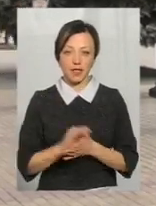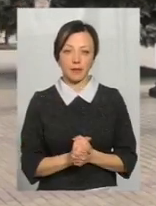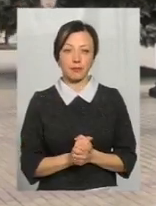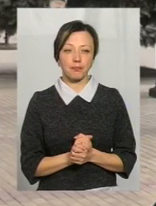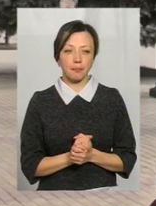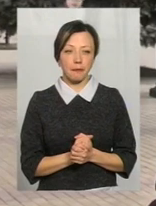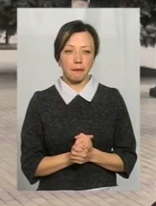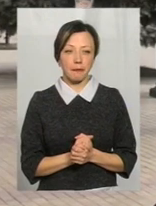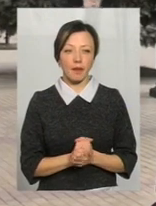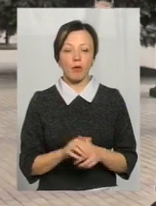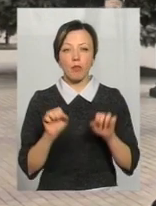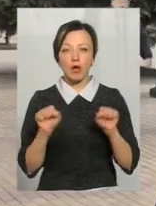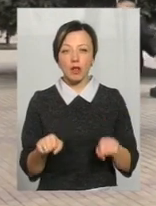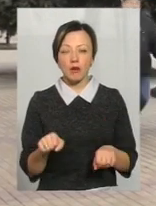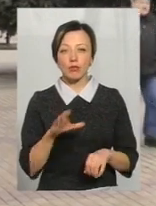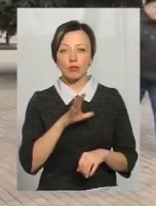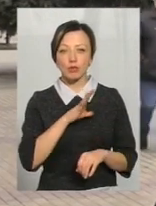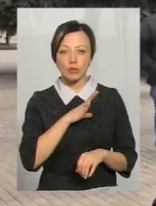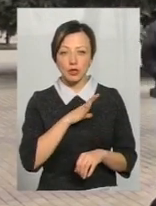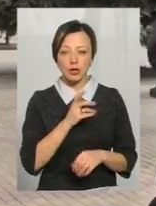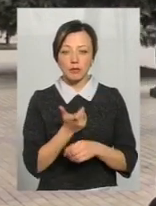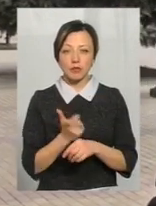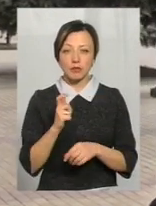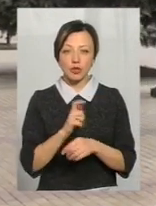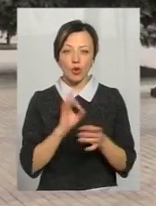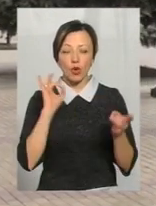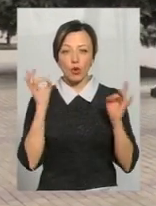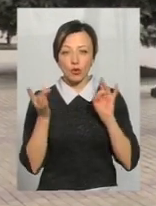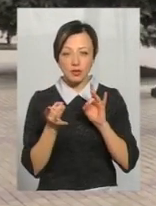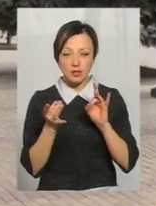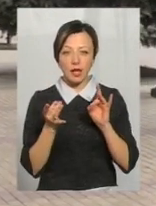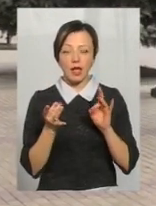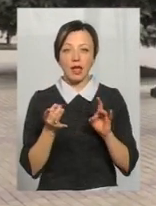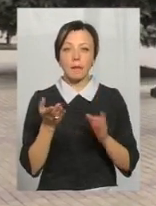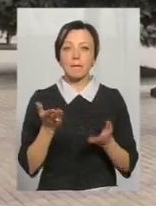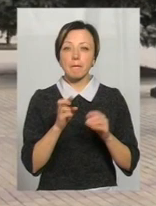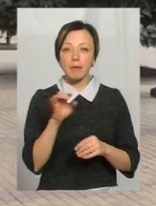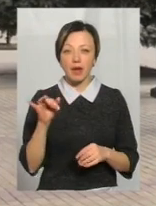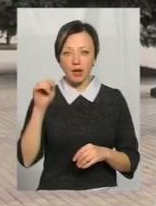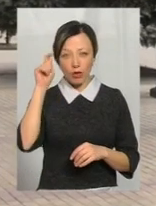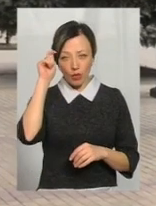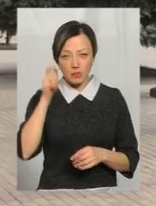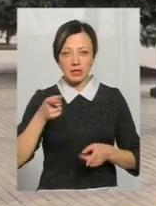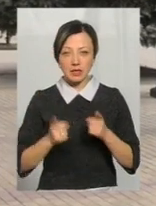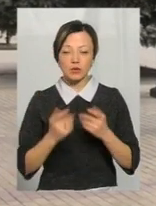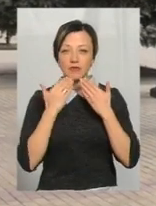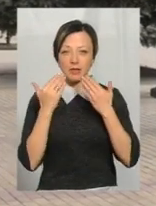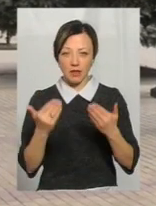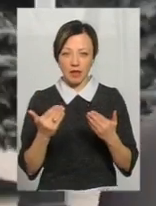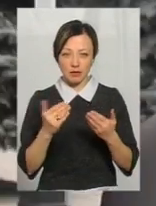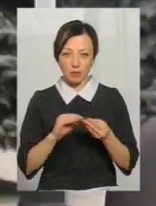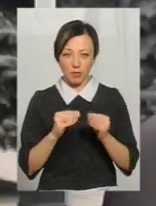Вони могли б набути більшого такого розголосу, більшої такої ситуації, якби хлопці нас дійсно зверталися з цією